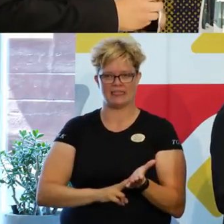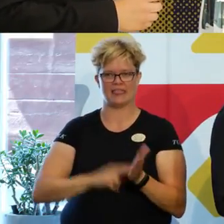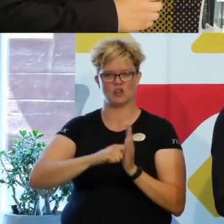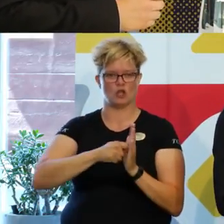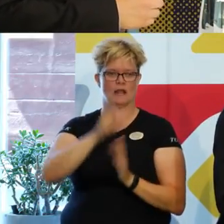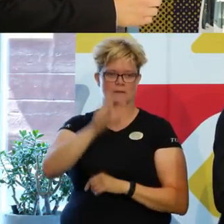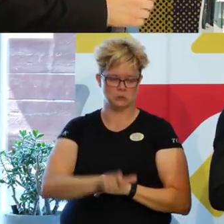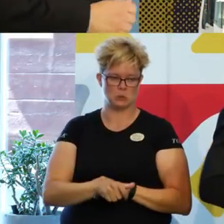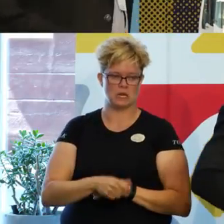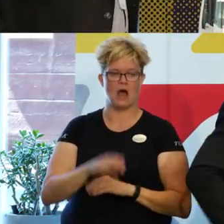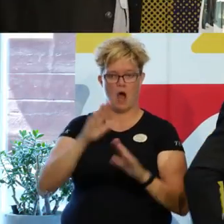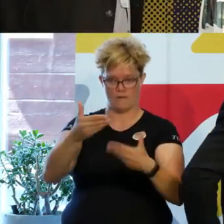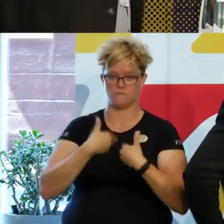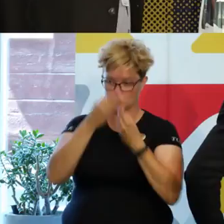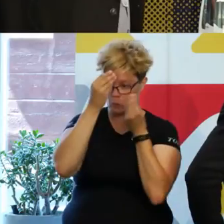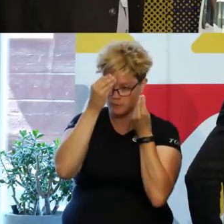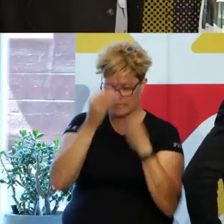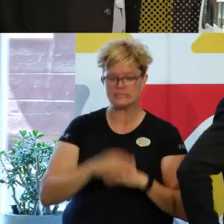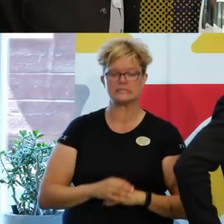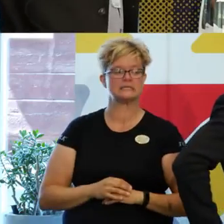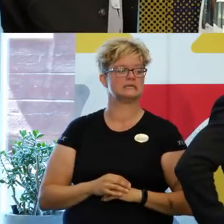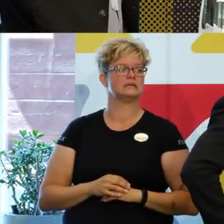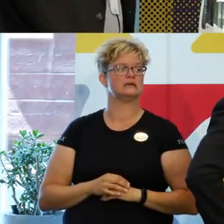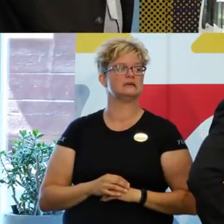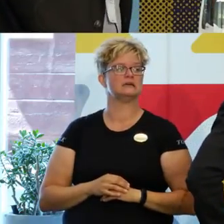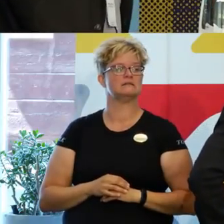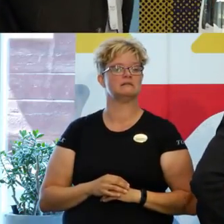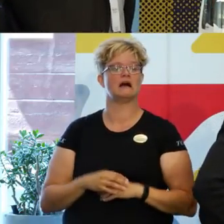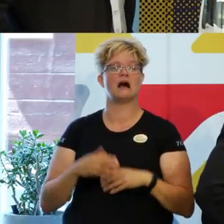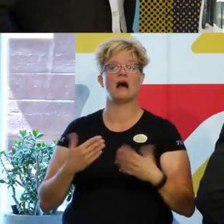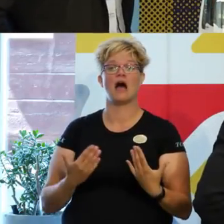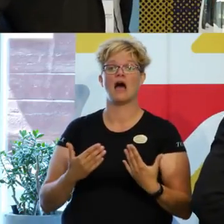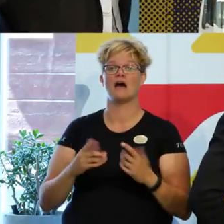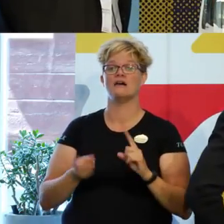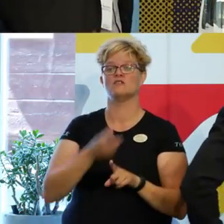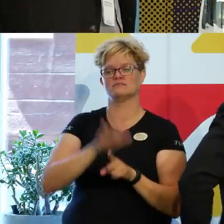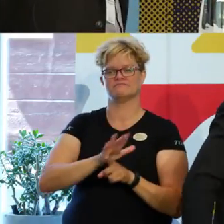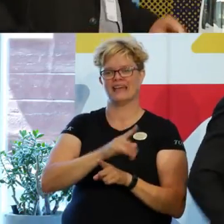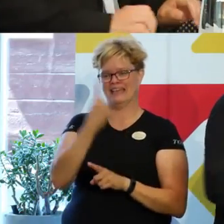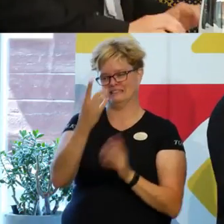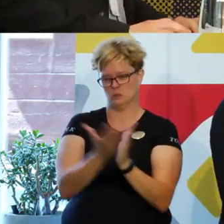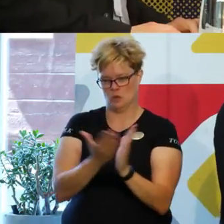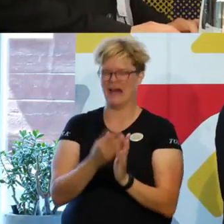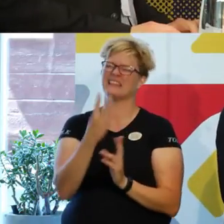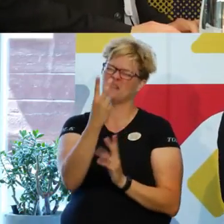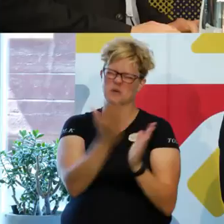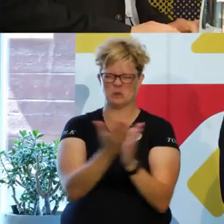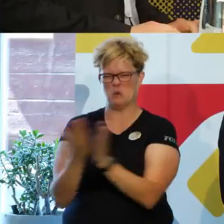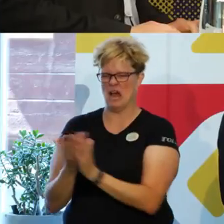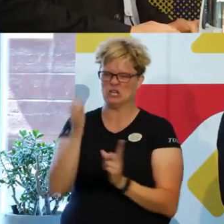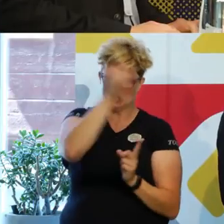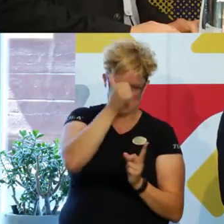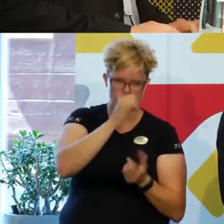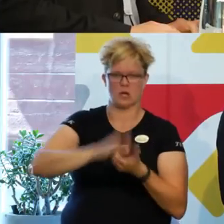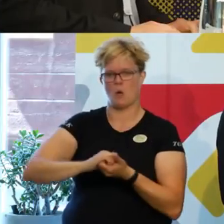nyckelpersonerna som är utbildade. Och det är ju då främst på en skola. Det är två skolor kan man säga. gymnasiet